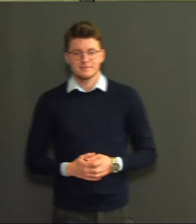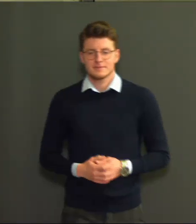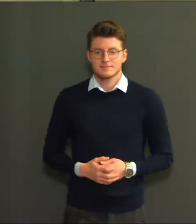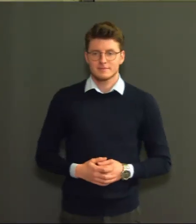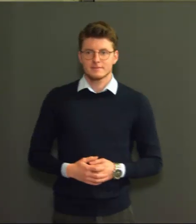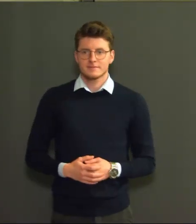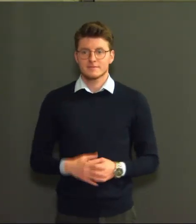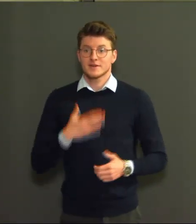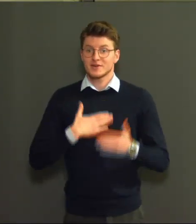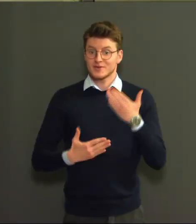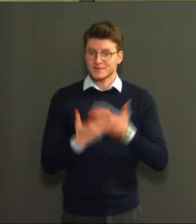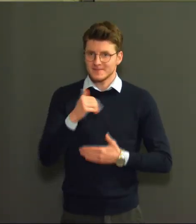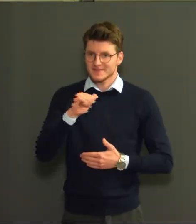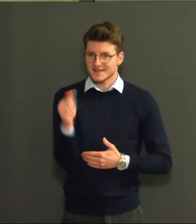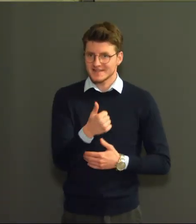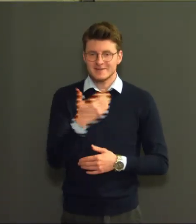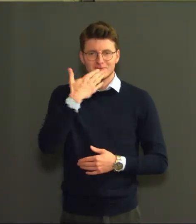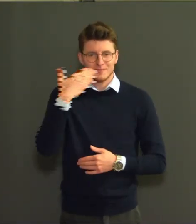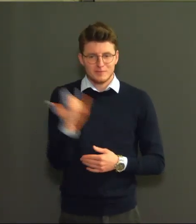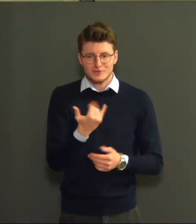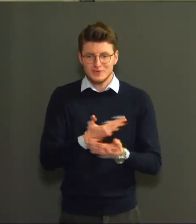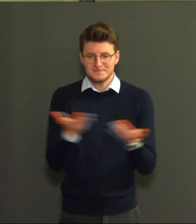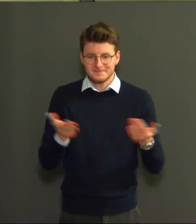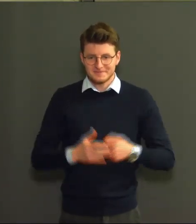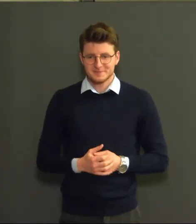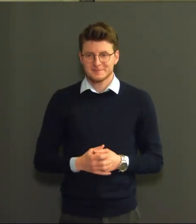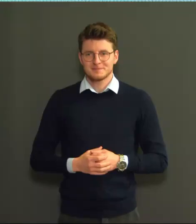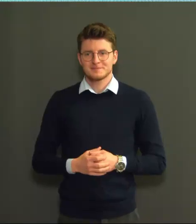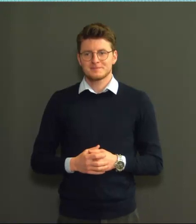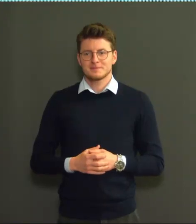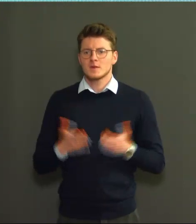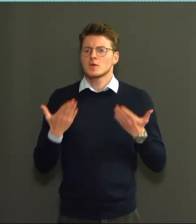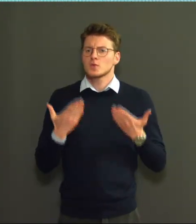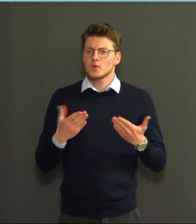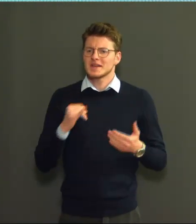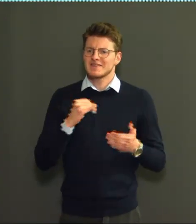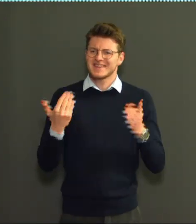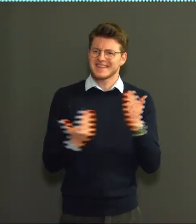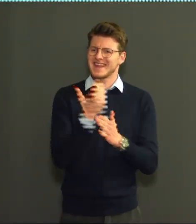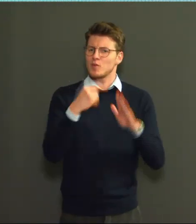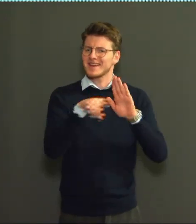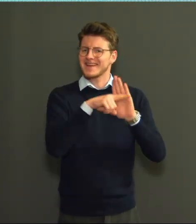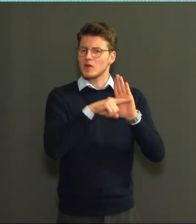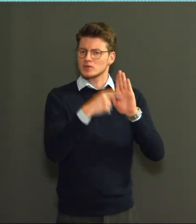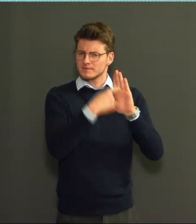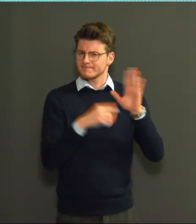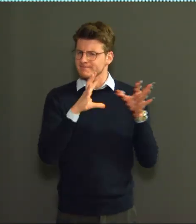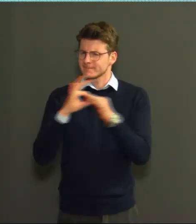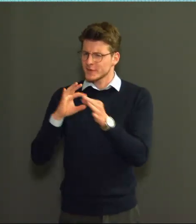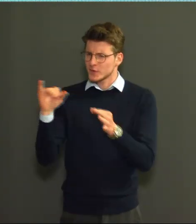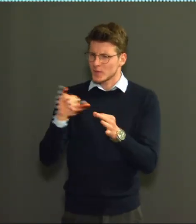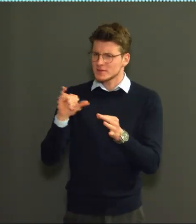Goedemorgen iedereen, bonjour à tous. Er zijn nieuwe regels voor systemen die de lucht in binnenruimtes zuiveren.